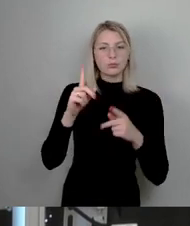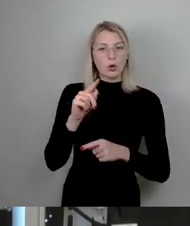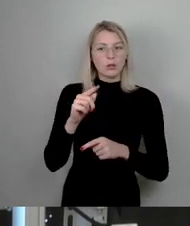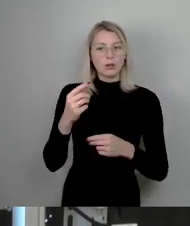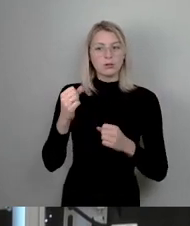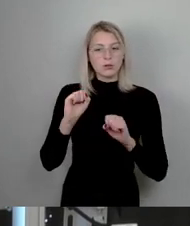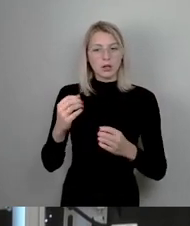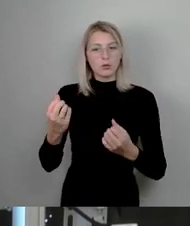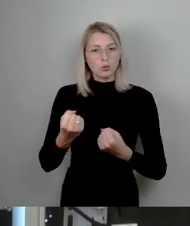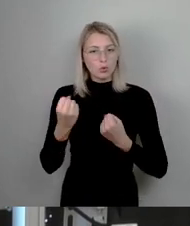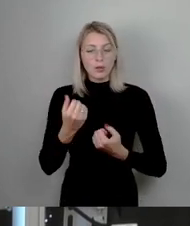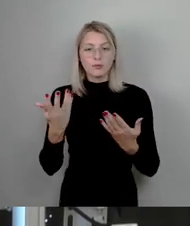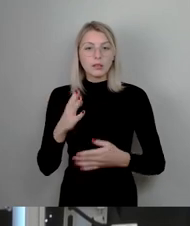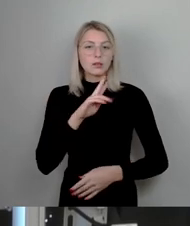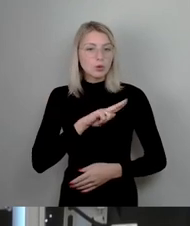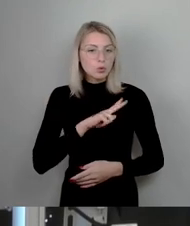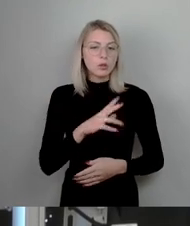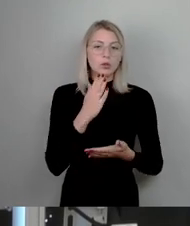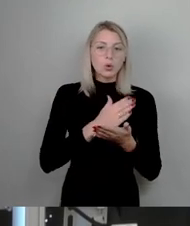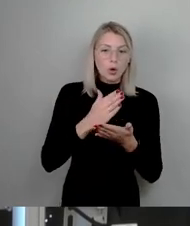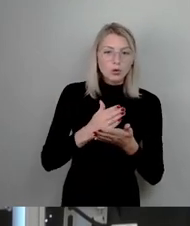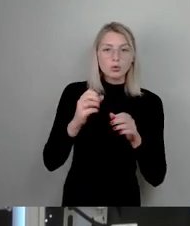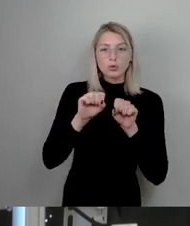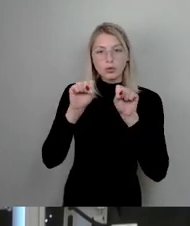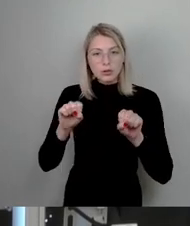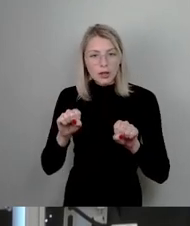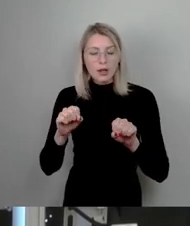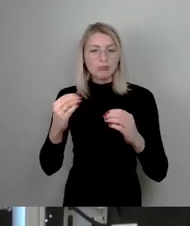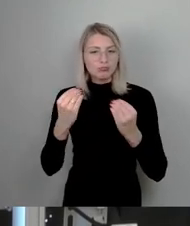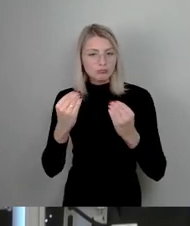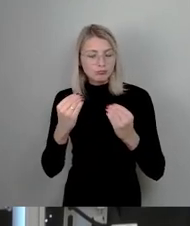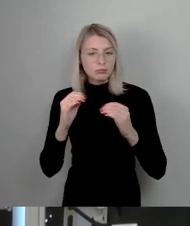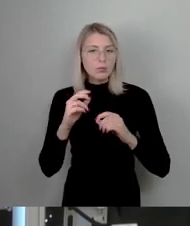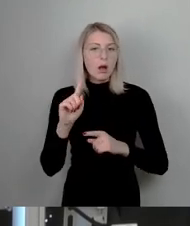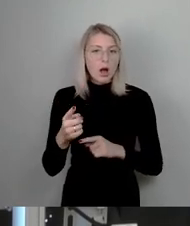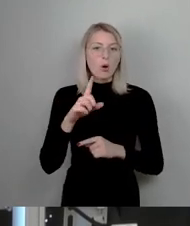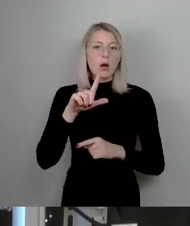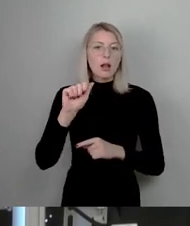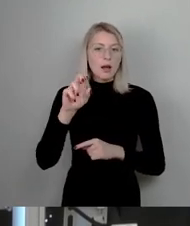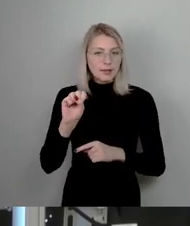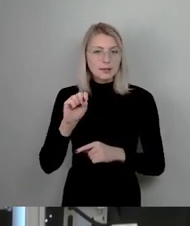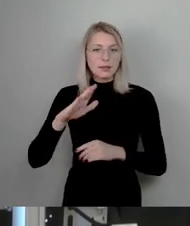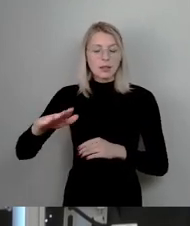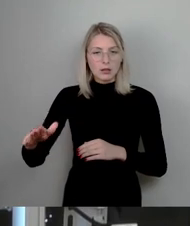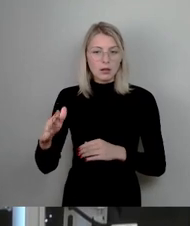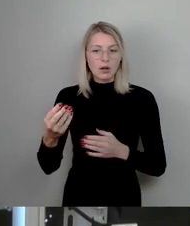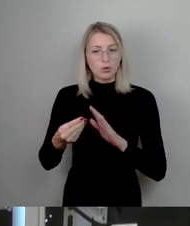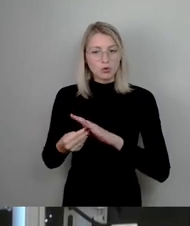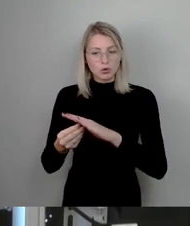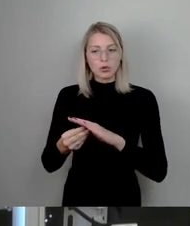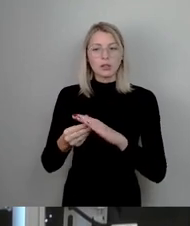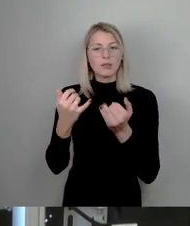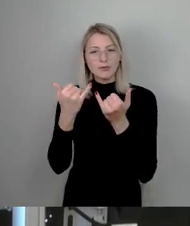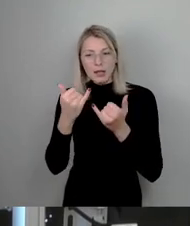und Ordnung und Systematik, sie unterstützt auch LAS-Kinder beim richtigen Buchstabieren der